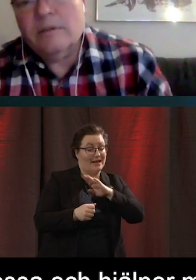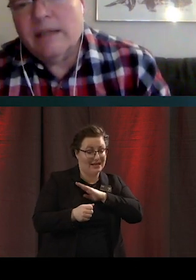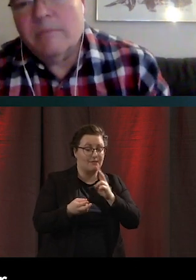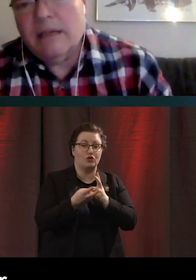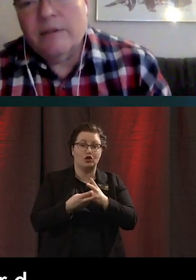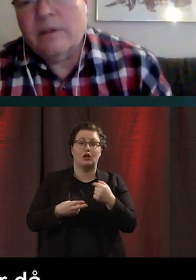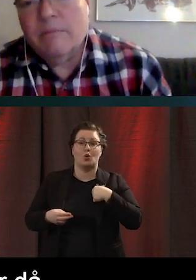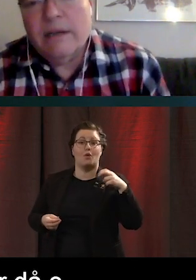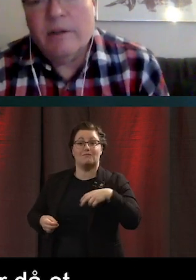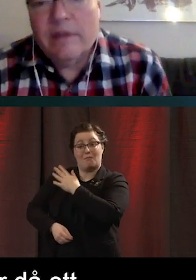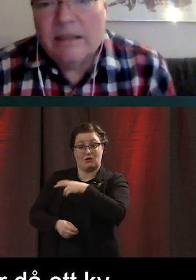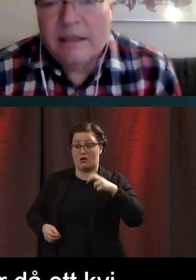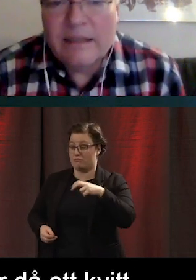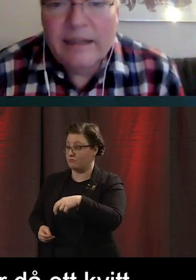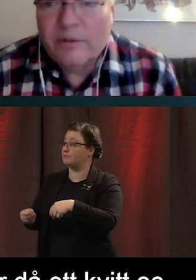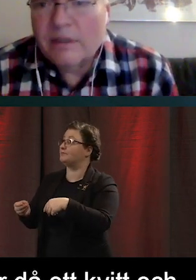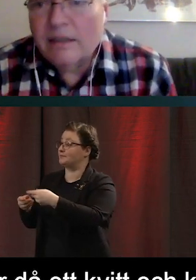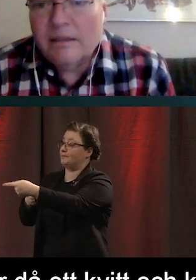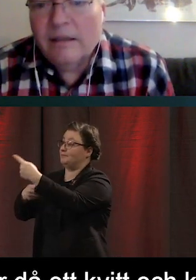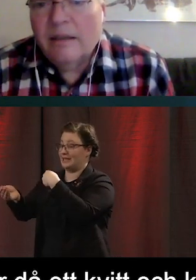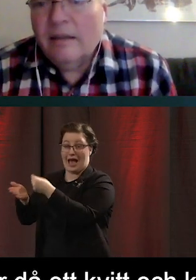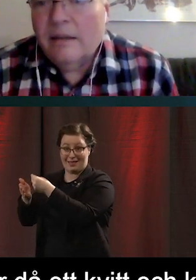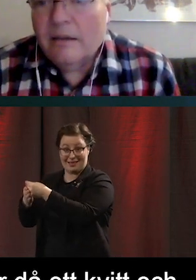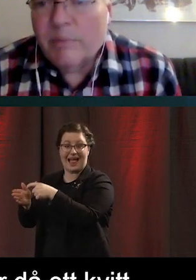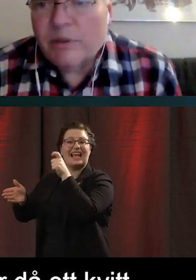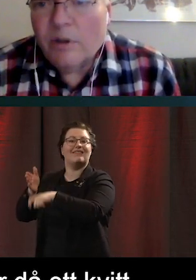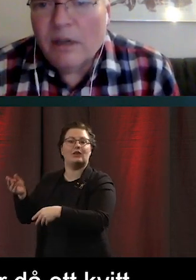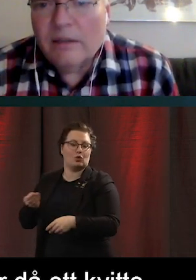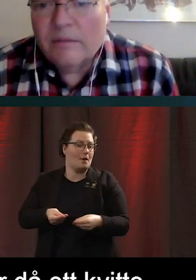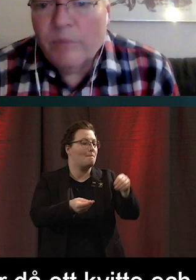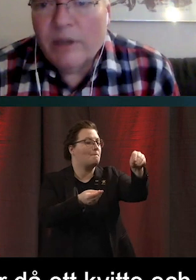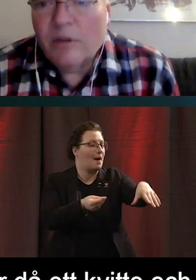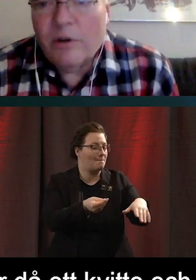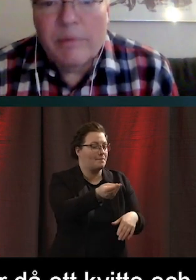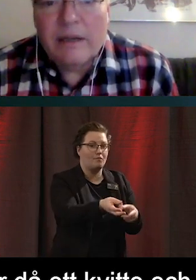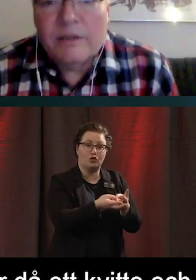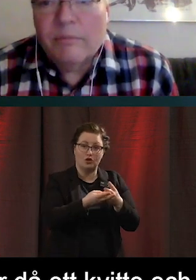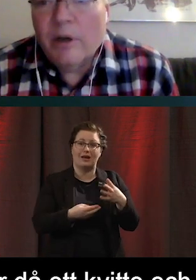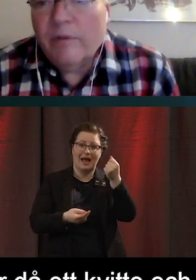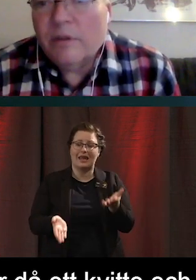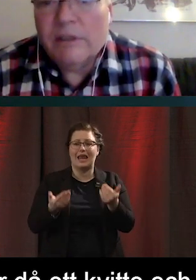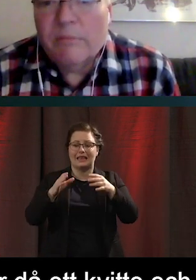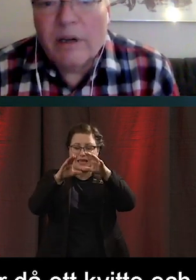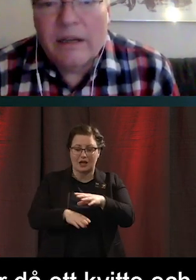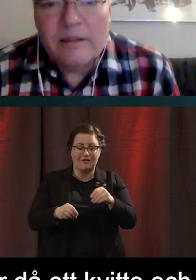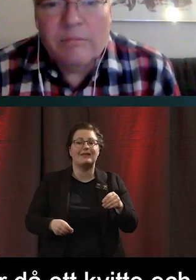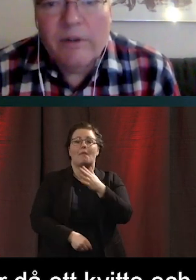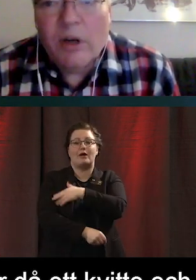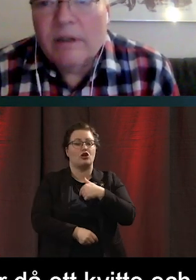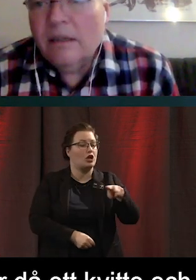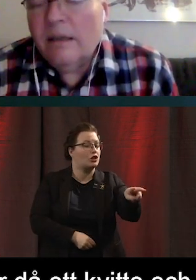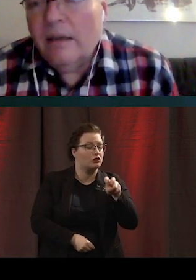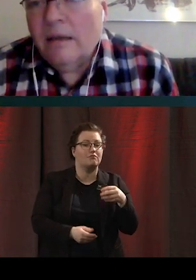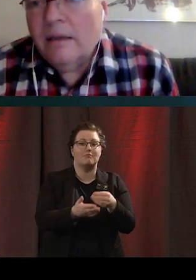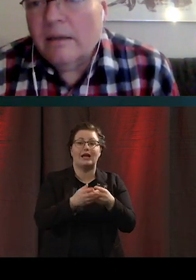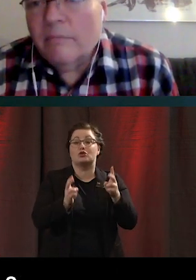ett kvitto så lägger man in det så kan man redovisa. Det är ganska lätt att se att personalen bara tar de pengar som behövdes och la tillbaka det som blir